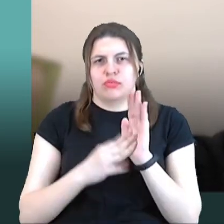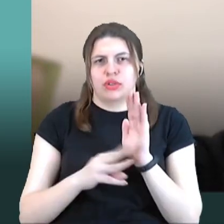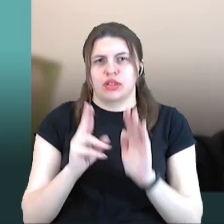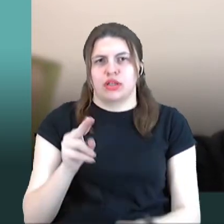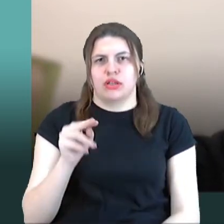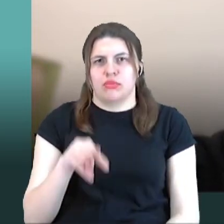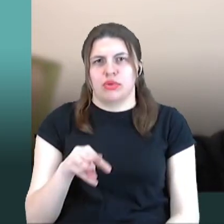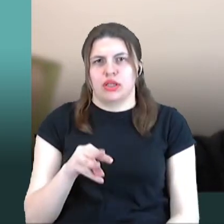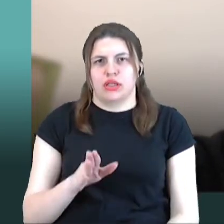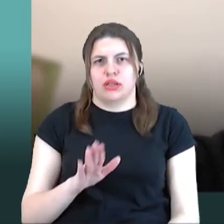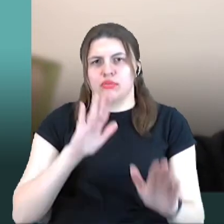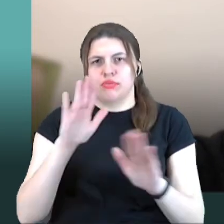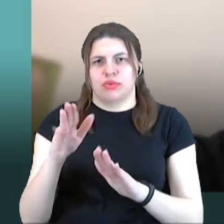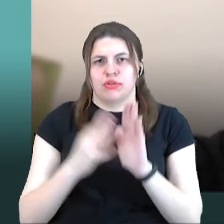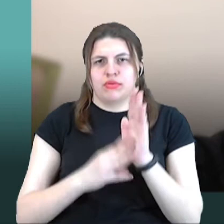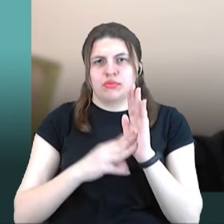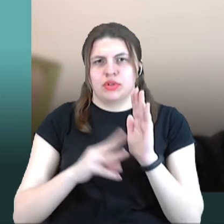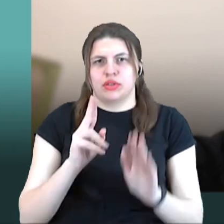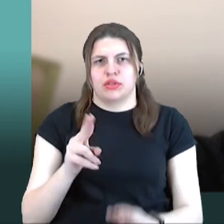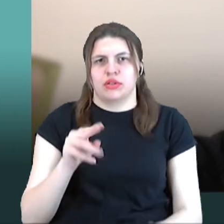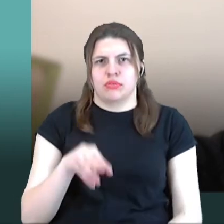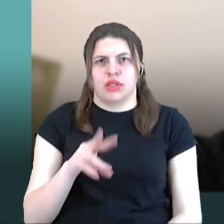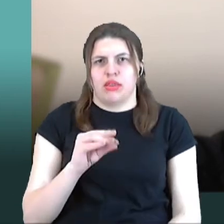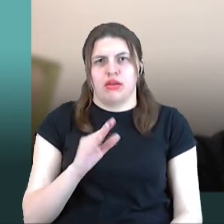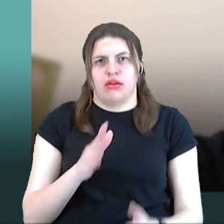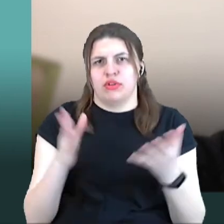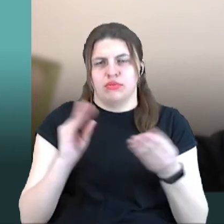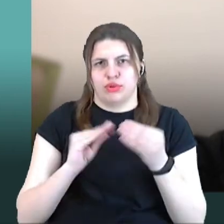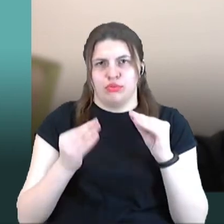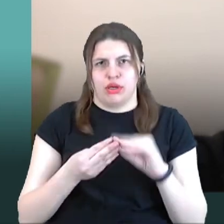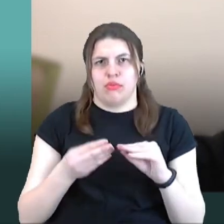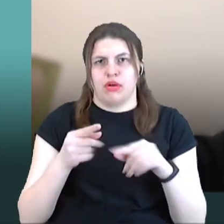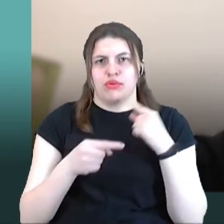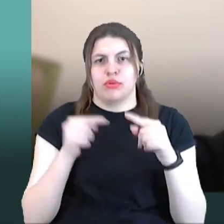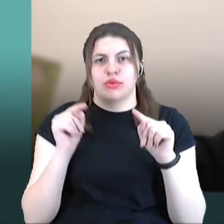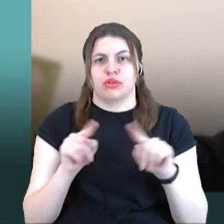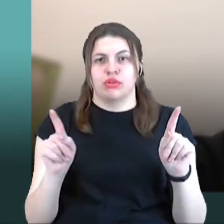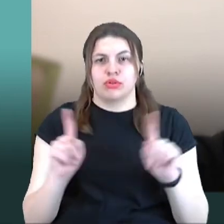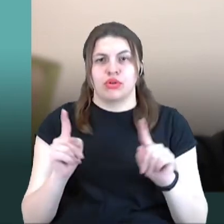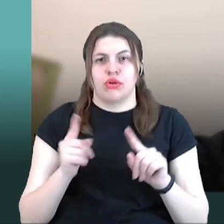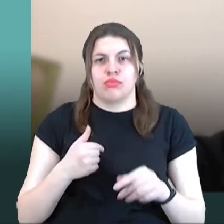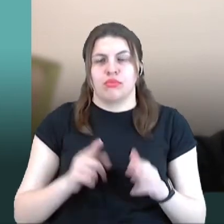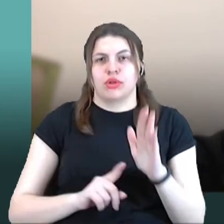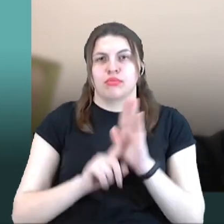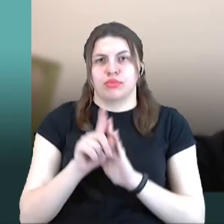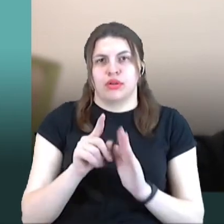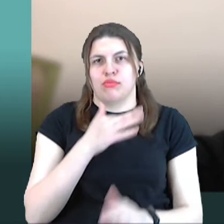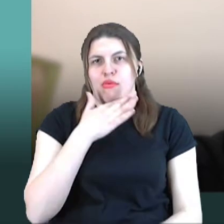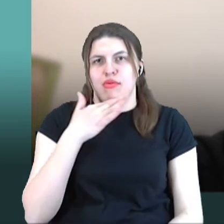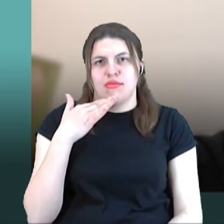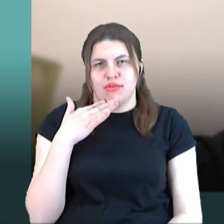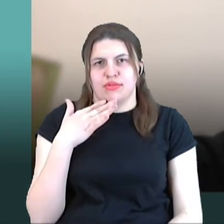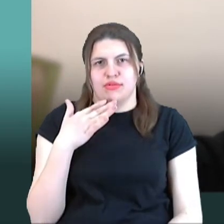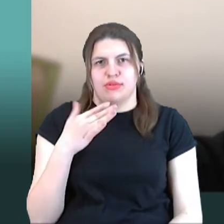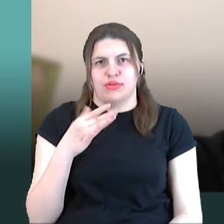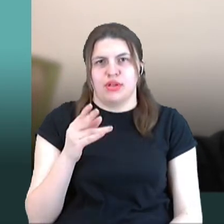доїхати за 80 кілометрів – це невелика проблема. А говорити про те, що ми запустимо велику кількість Хюндайів